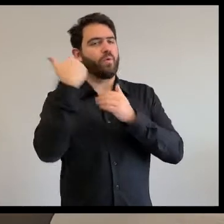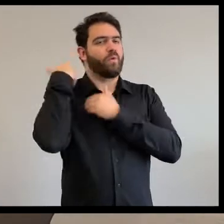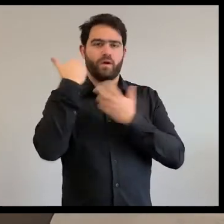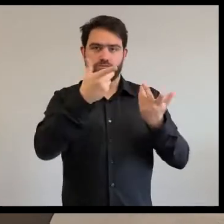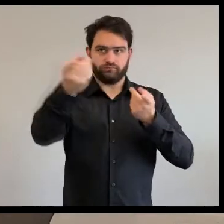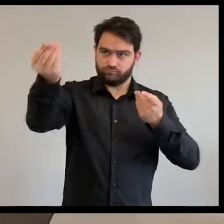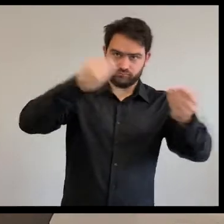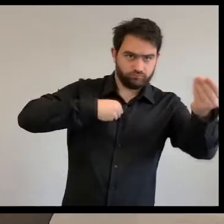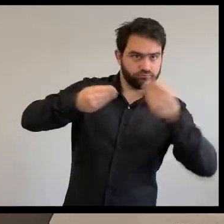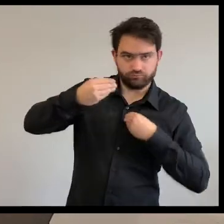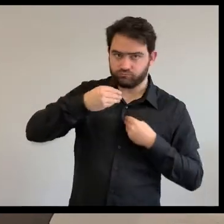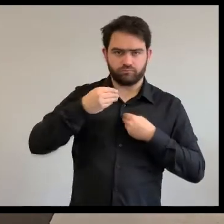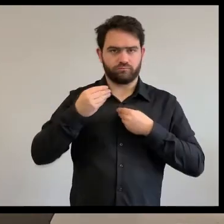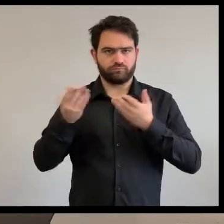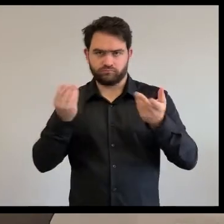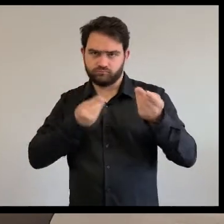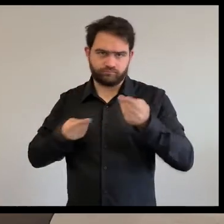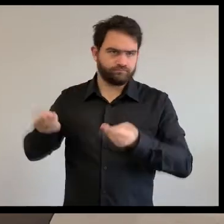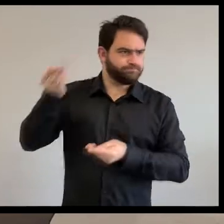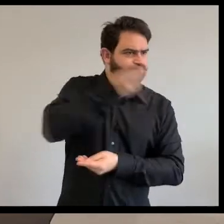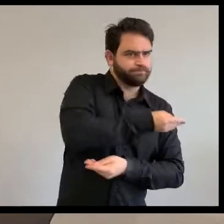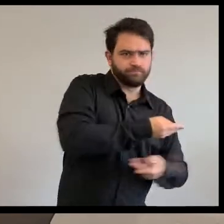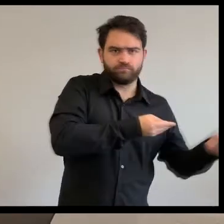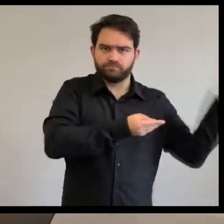aux personnes qui vous aiment.